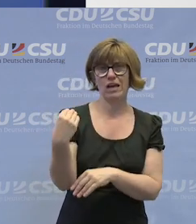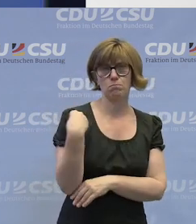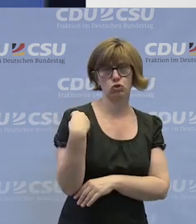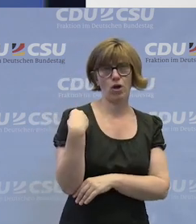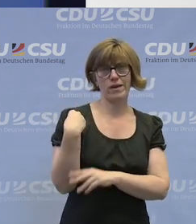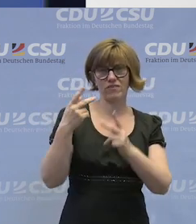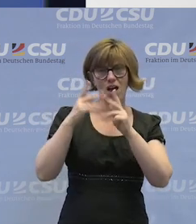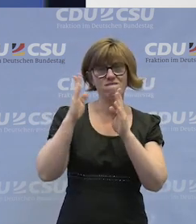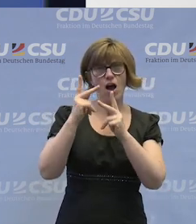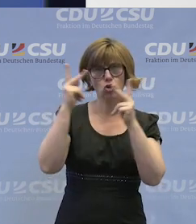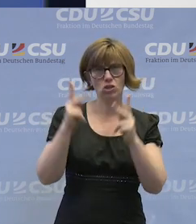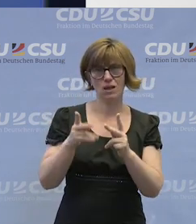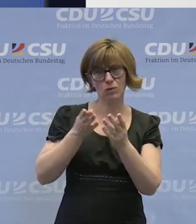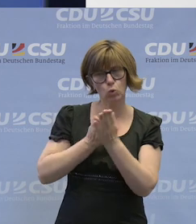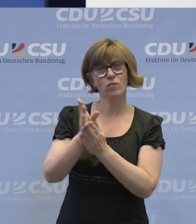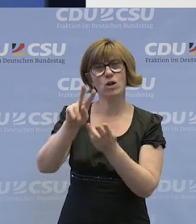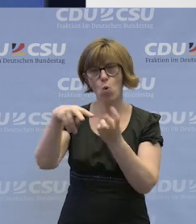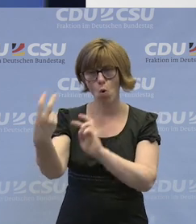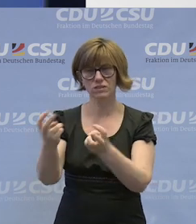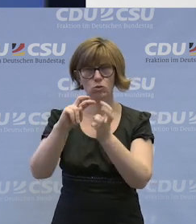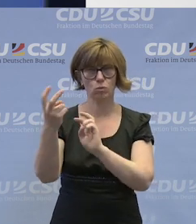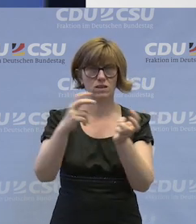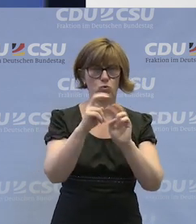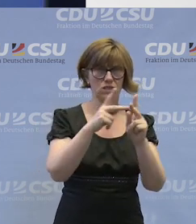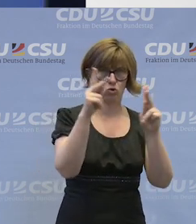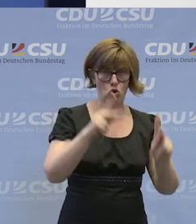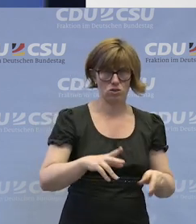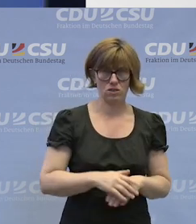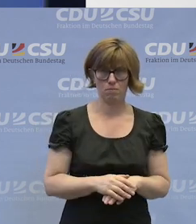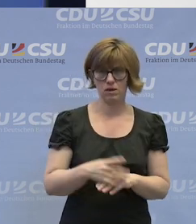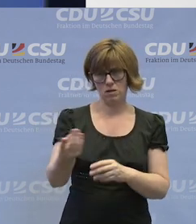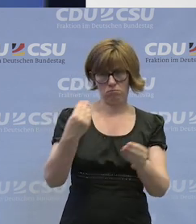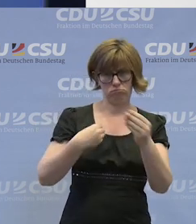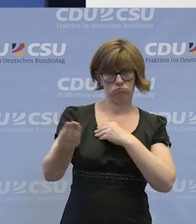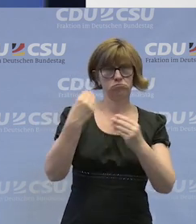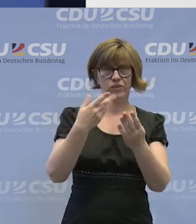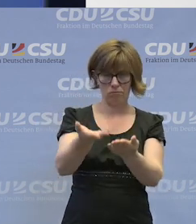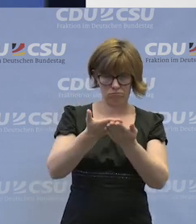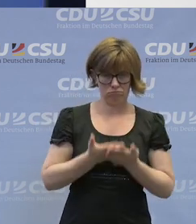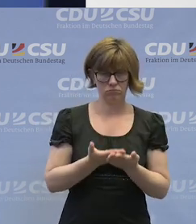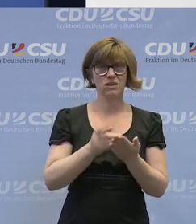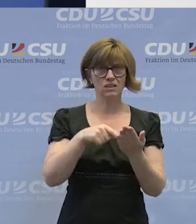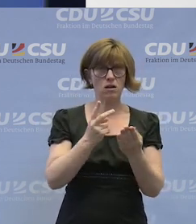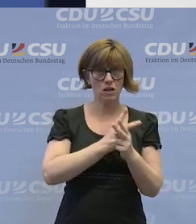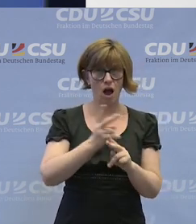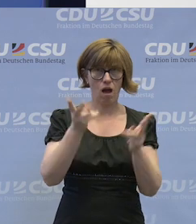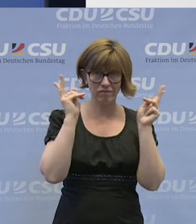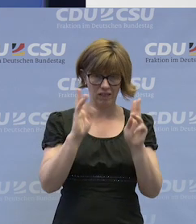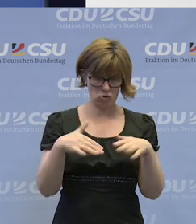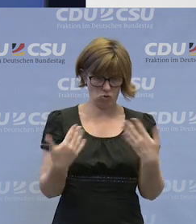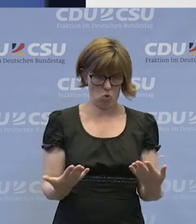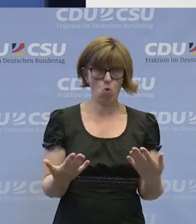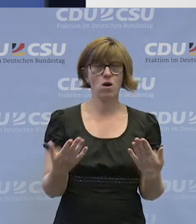unser Fachkonzept durch ihre Durchsetzung oder Umsetzungskonzepte, die sie uns dann vorlegen, um dann auch zu garantieren, dass